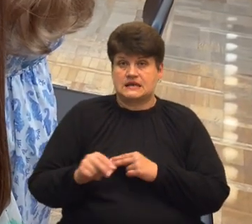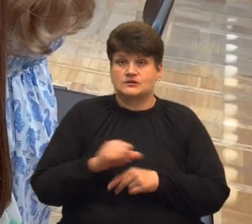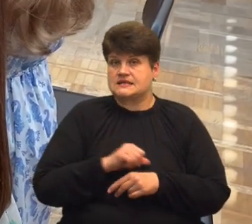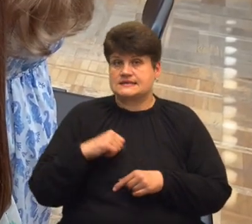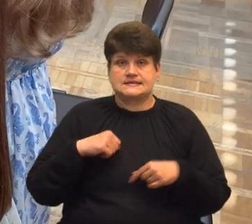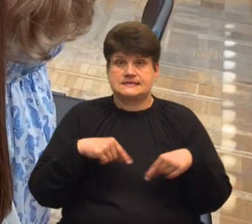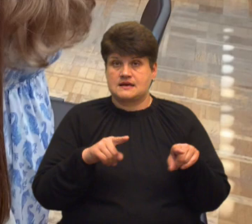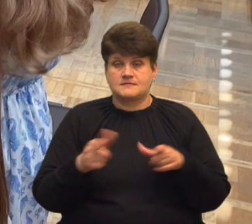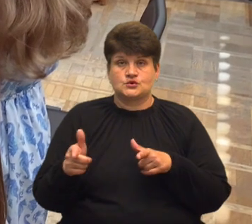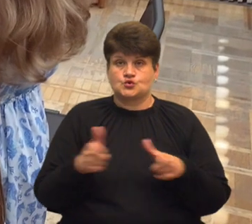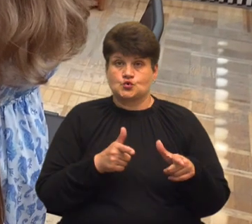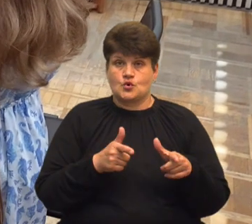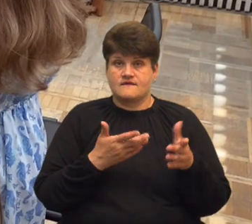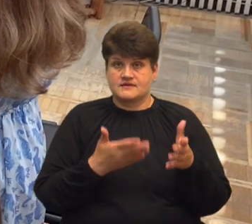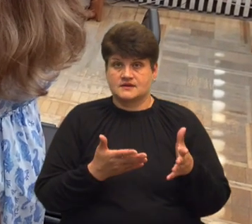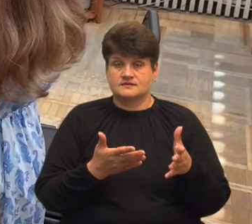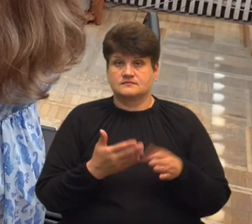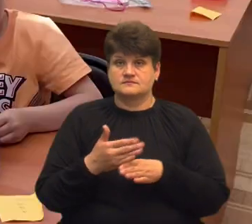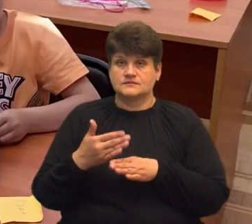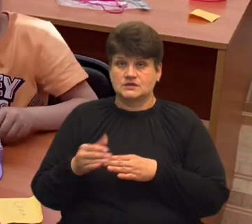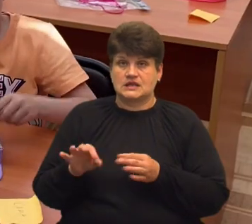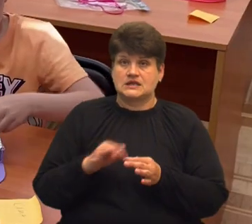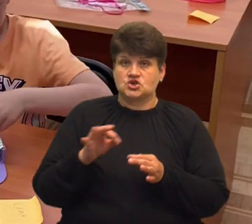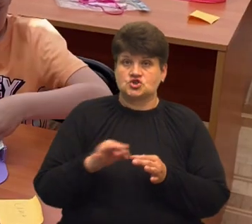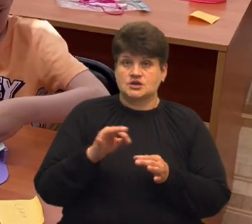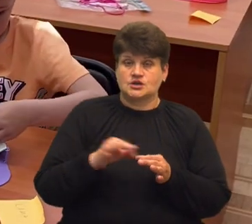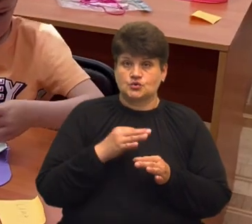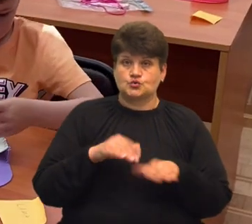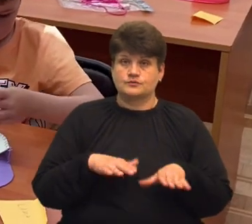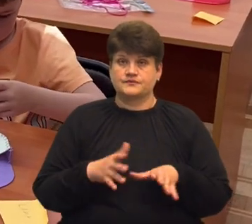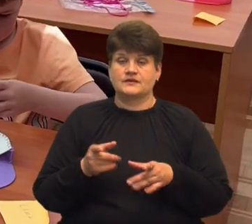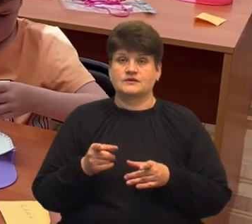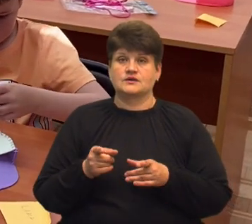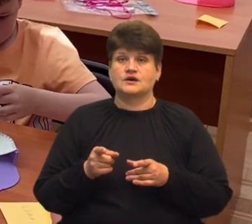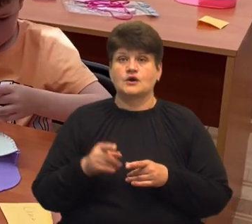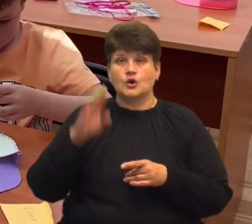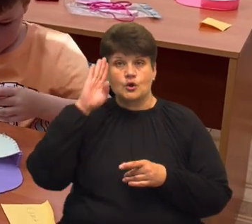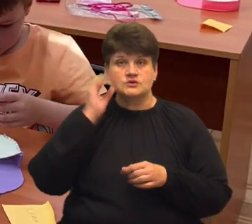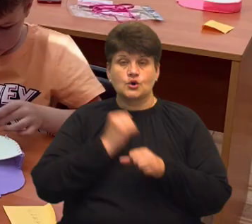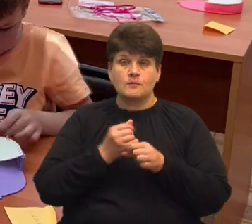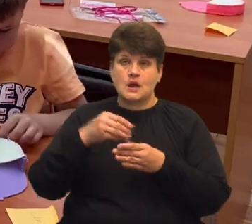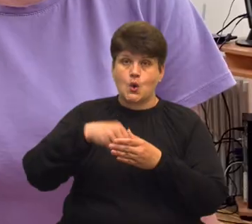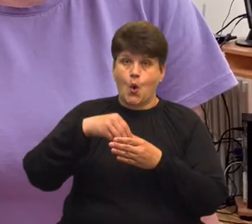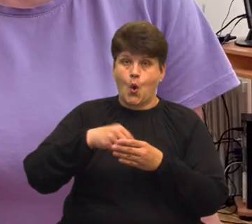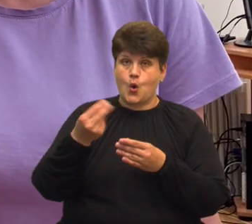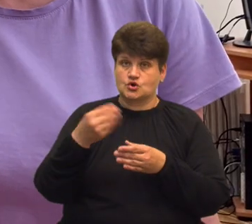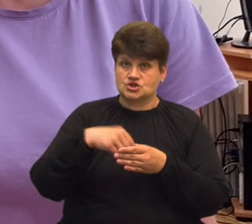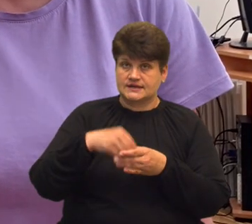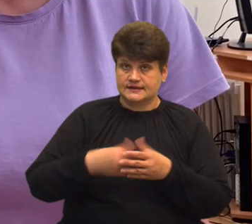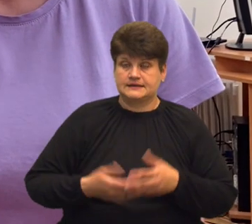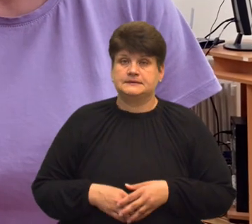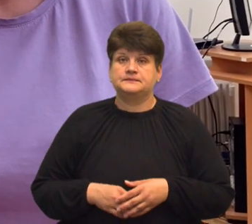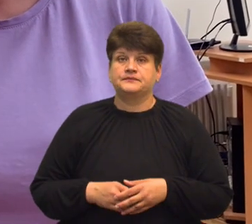з готових деталей шиють сумочки. Хлопчики шиють кошельки, і це буде такий модний аксесуар. Ніх це